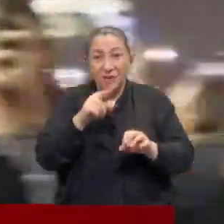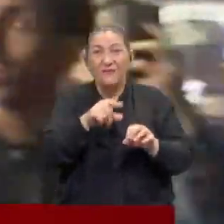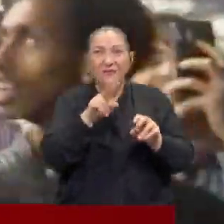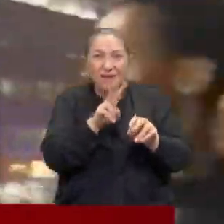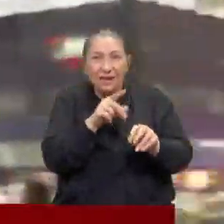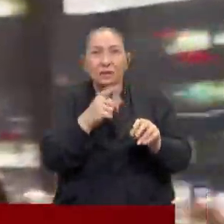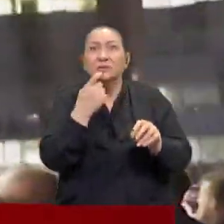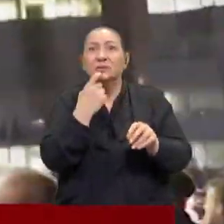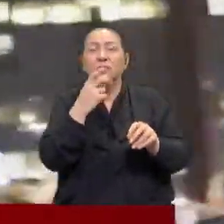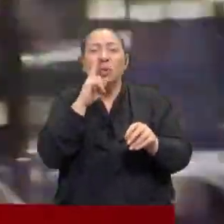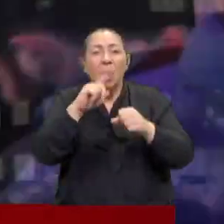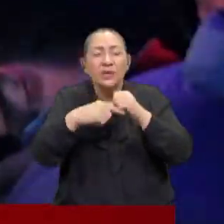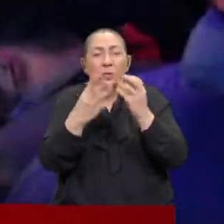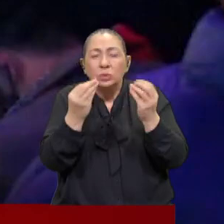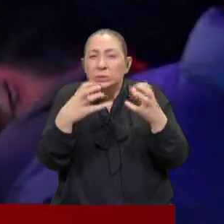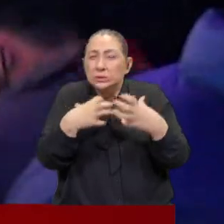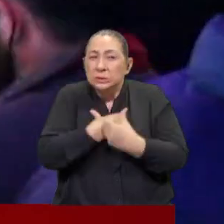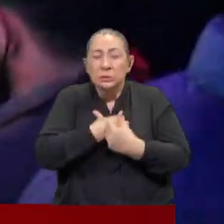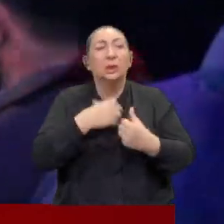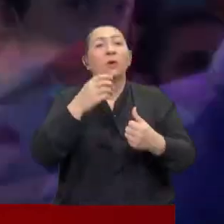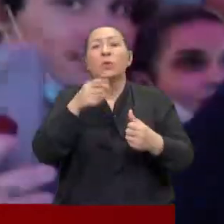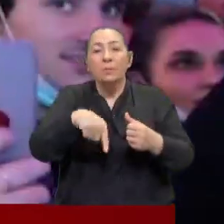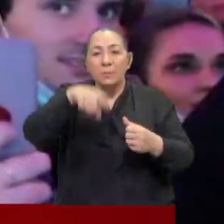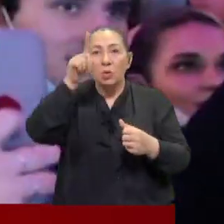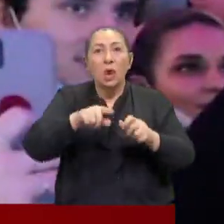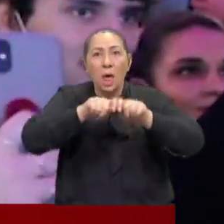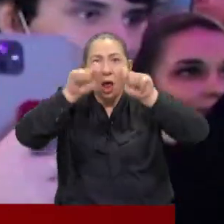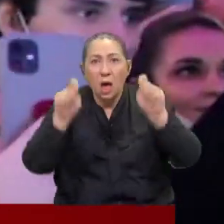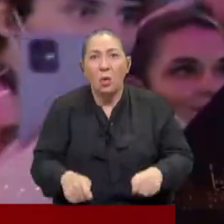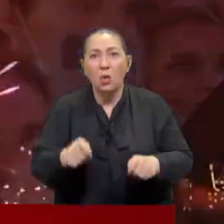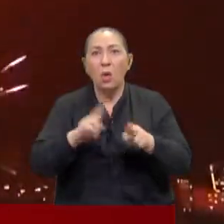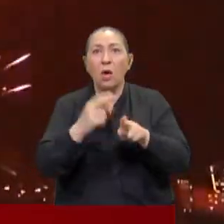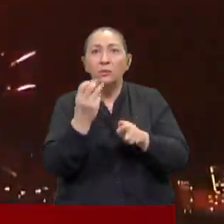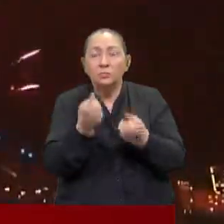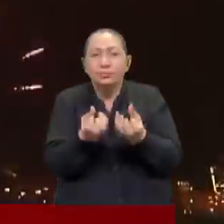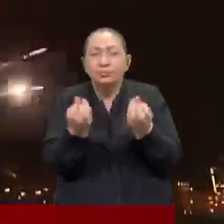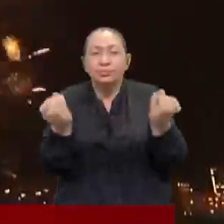haftaları daha sıkıntılıydı. Günlük vaka sayıları rekor seviyelere ulaştı.